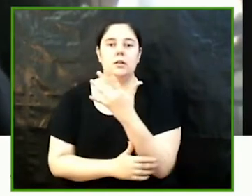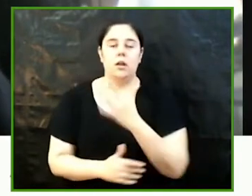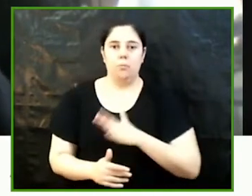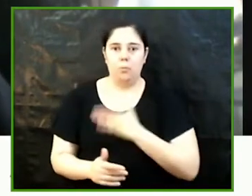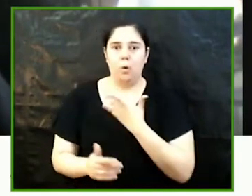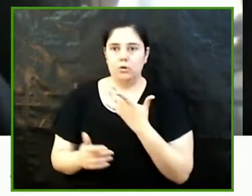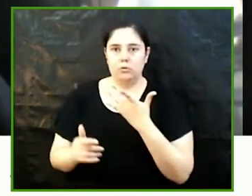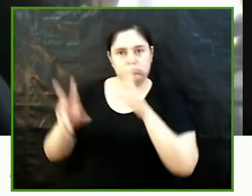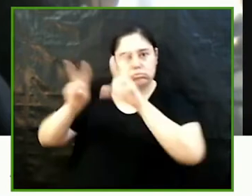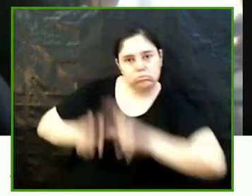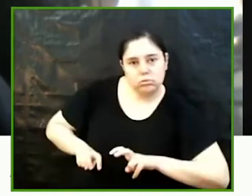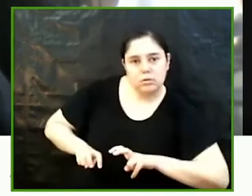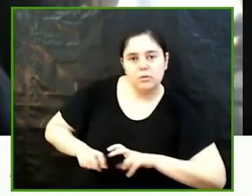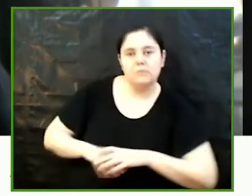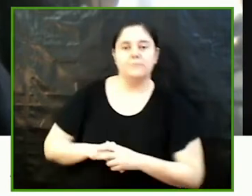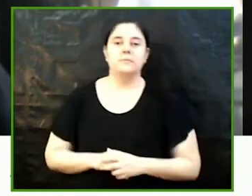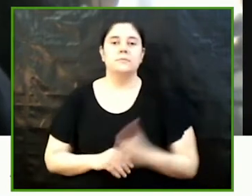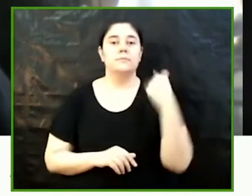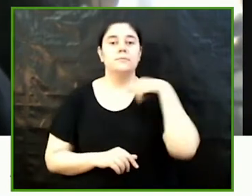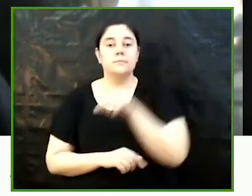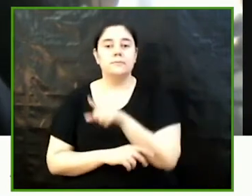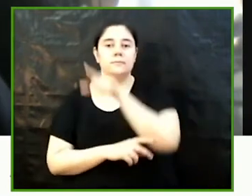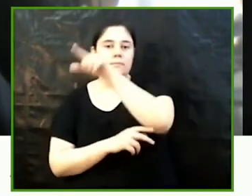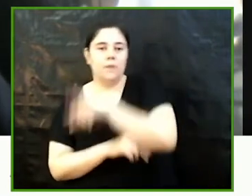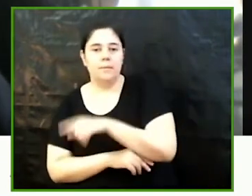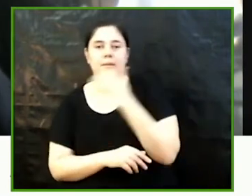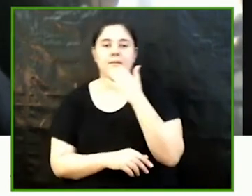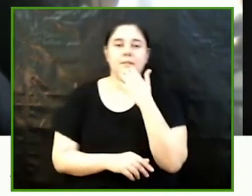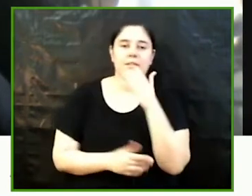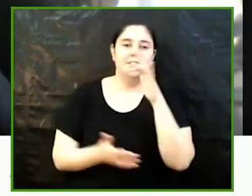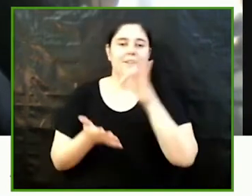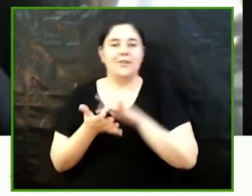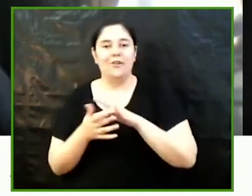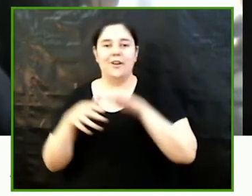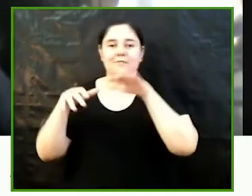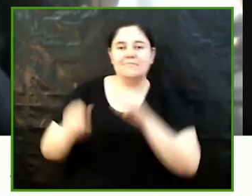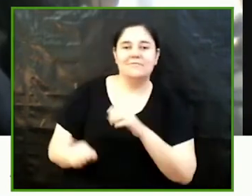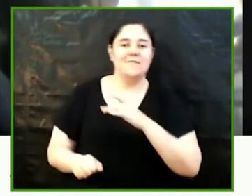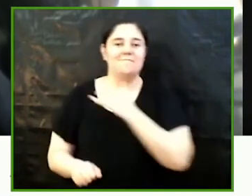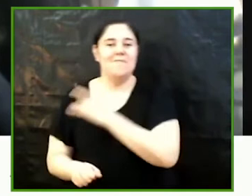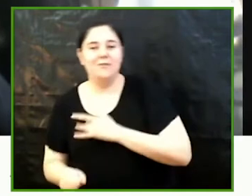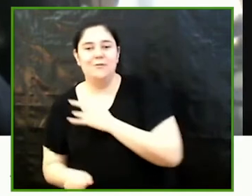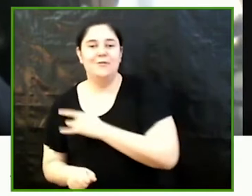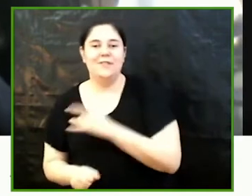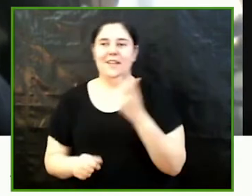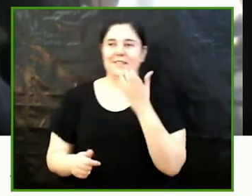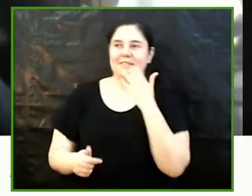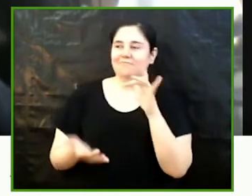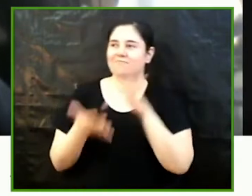que esdevé alhora a l'element de prestigi i de justificació del propi sacerdoci i de les dones que la complien moltes gràcies